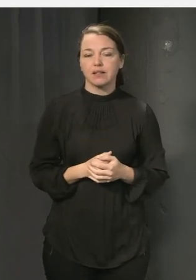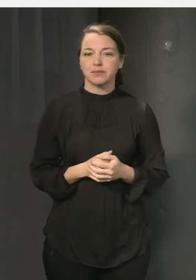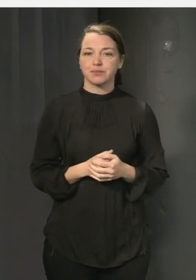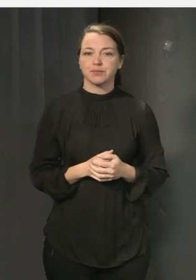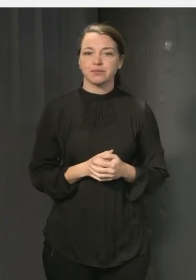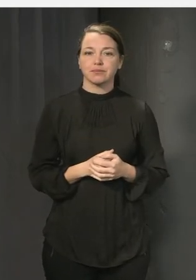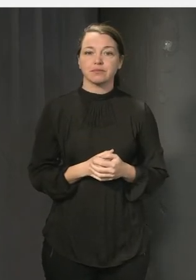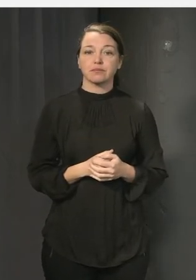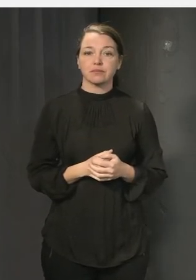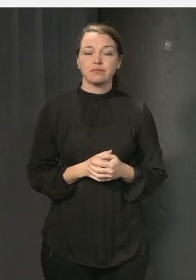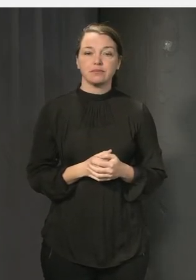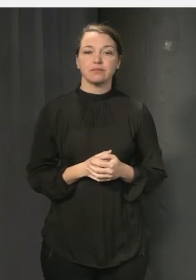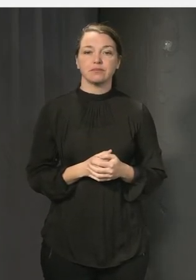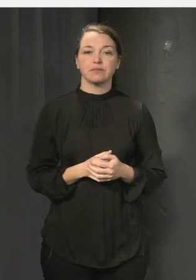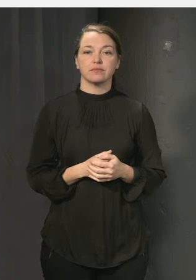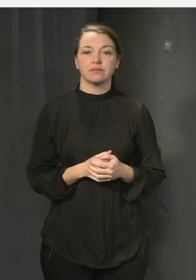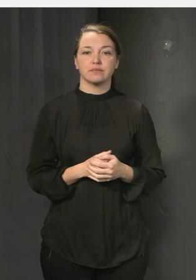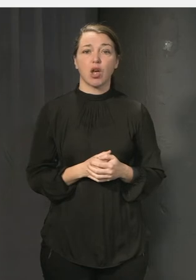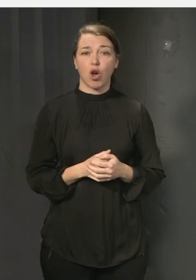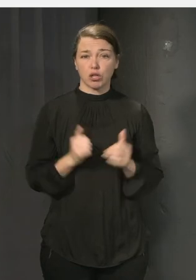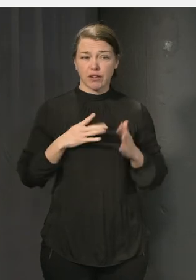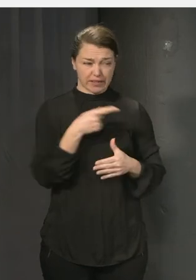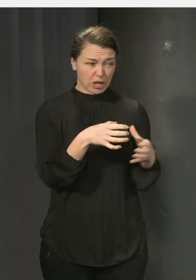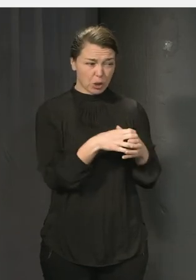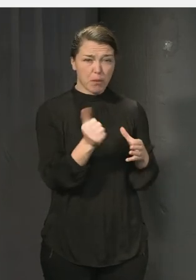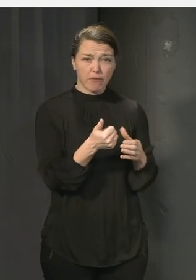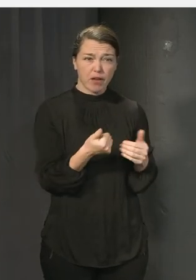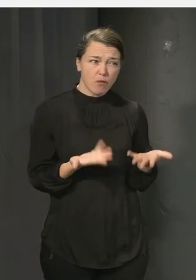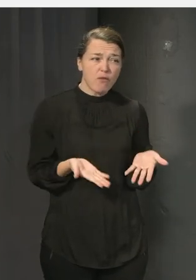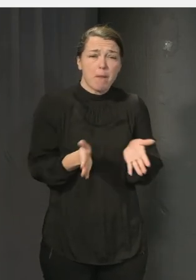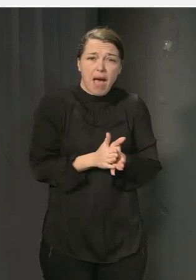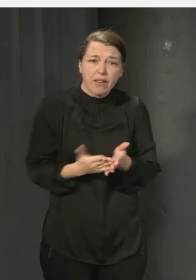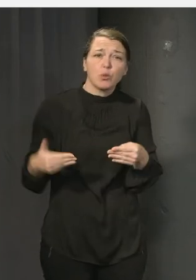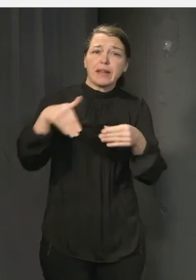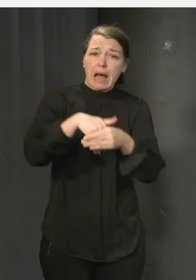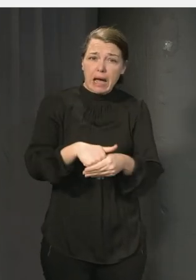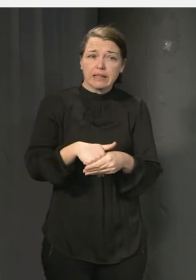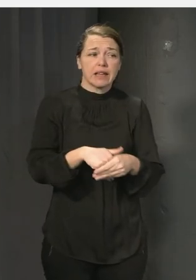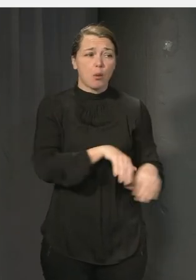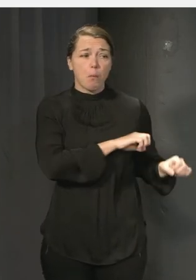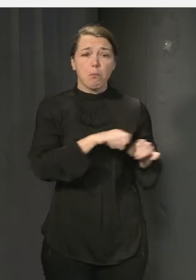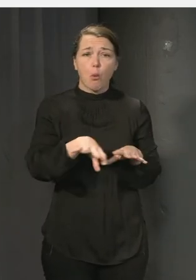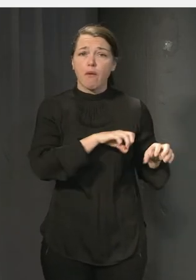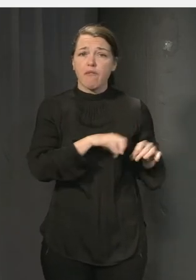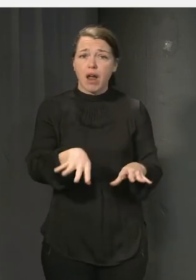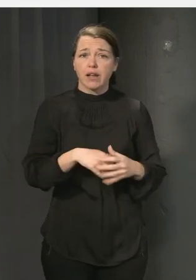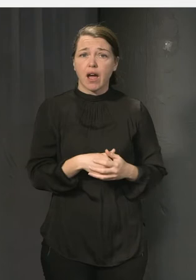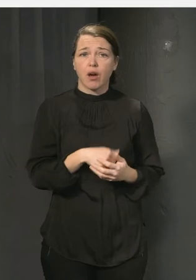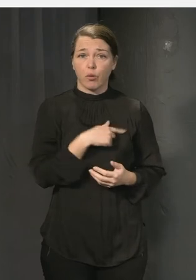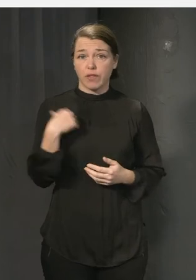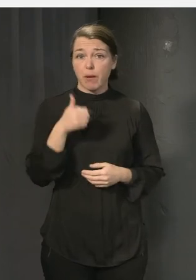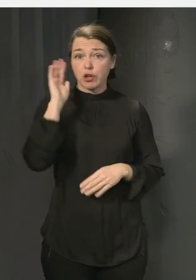Ja, de måste ju också vara delaktiga naturligtvis. De måste ju också vara inflytande och man måste lyssna på dem